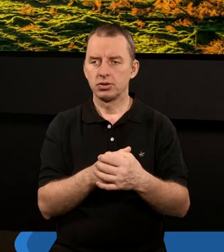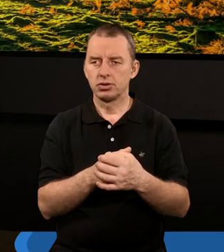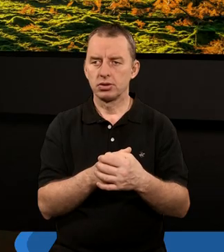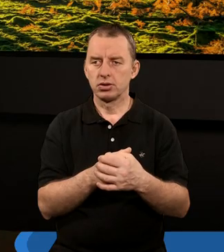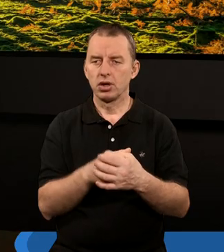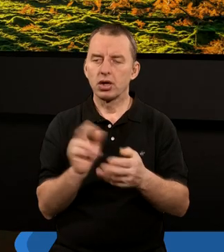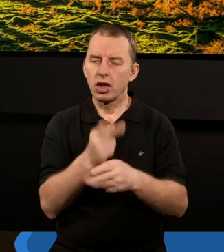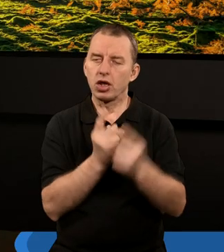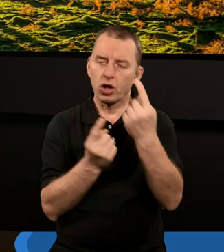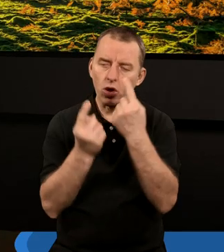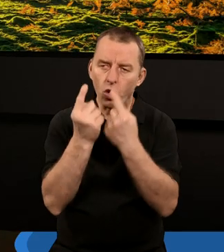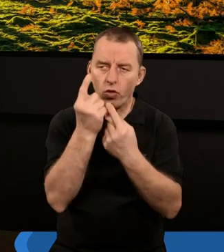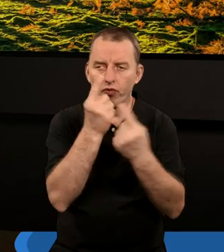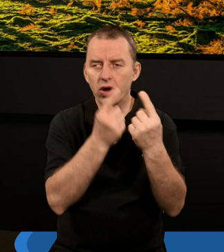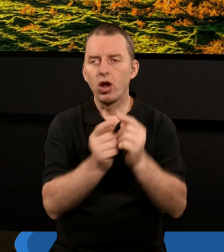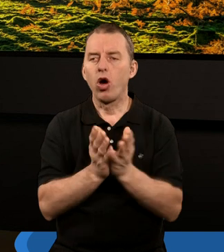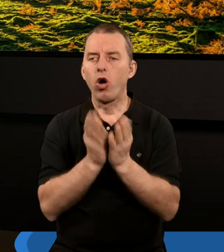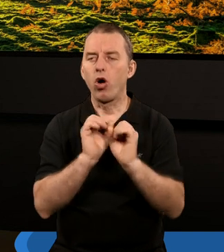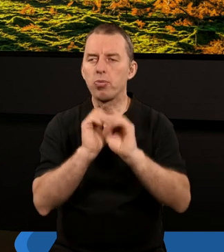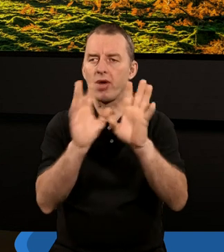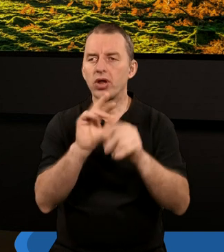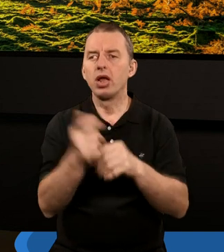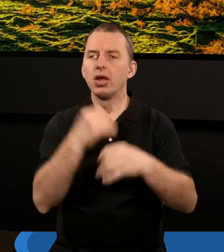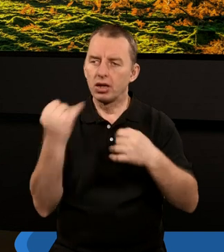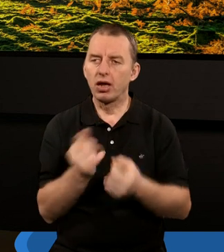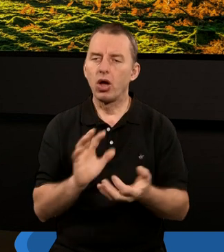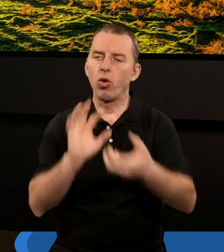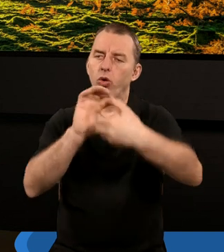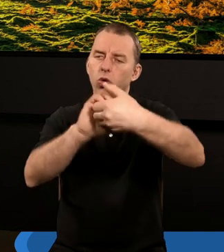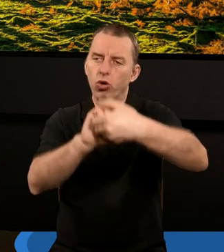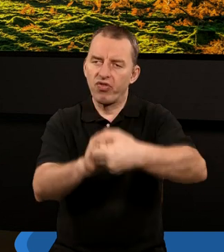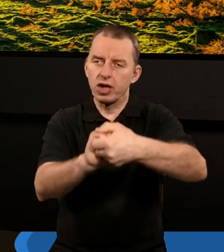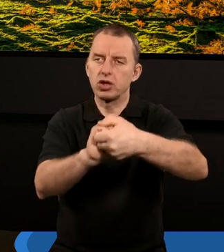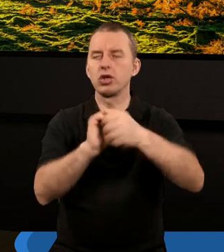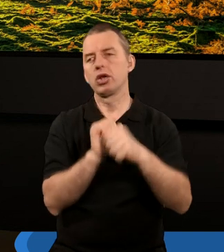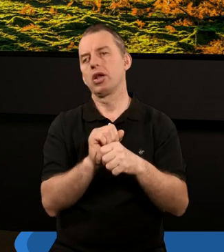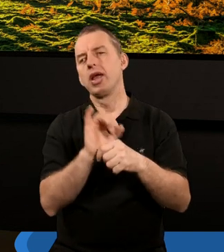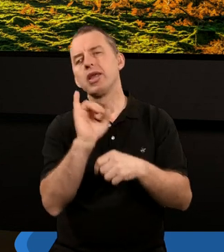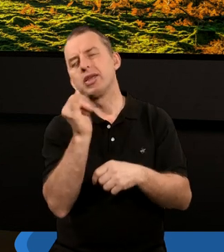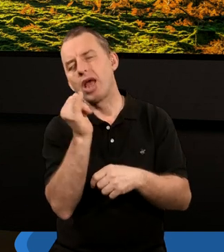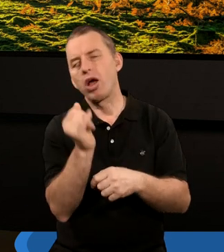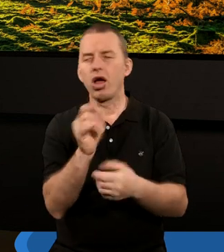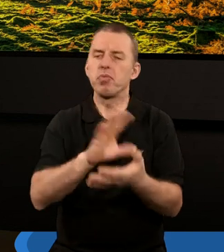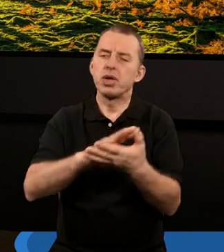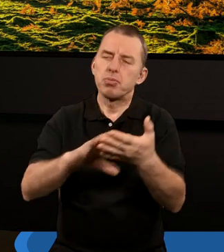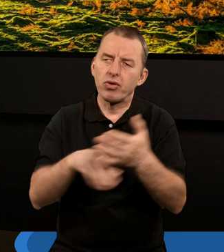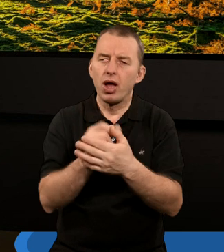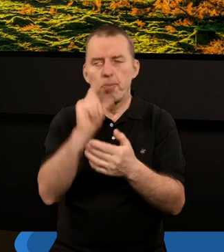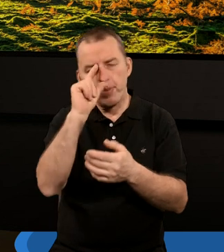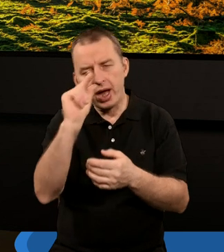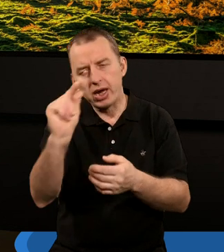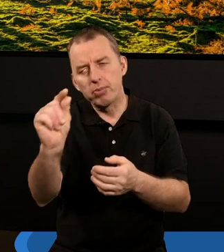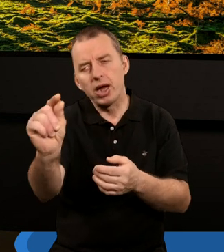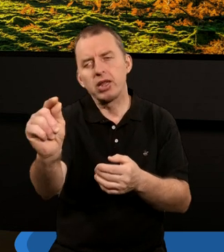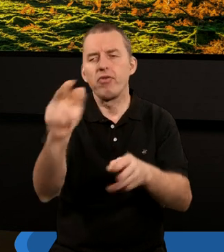Kiedy rozważamy Księg Apokalipsy, zawsze staramy się uchwycić jakąś taką biblijną perspektywę,